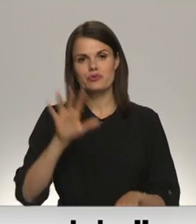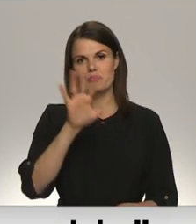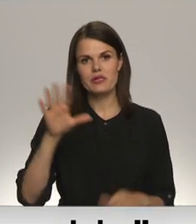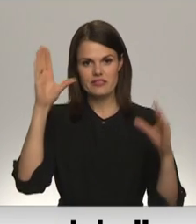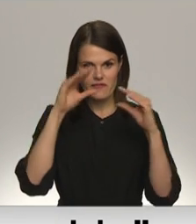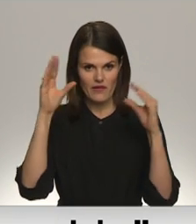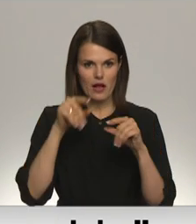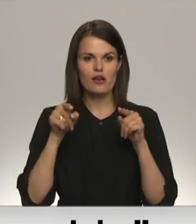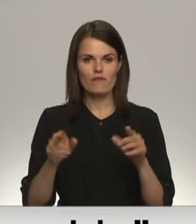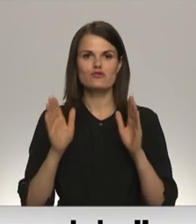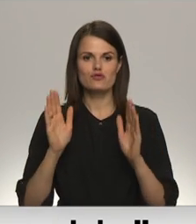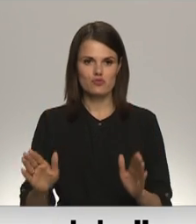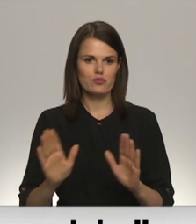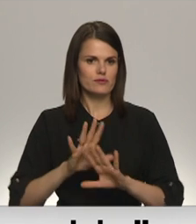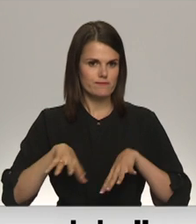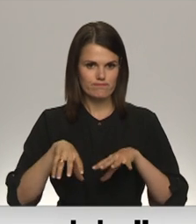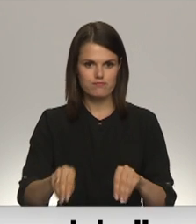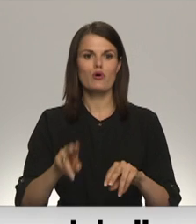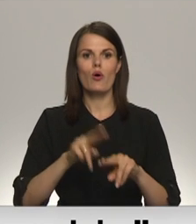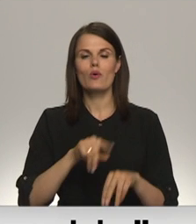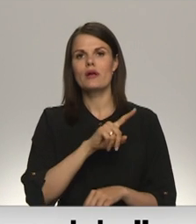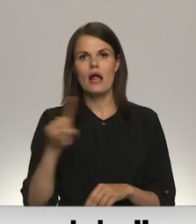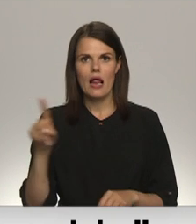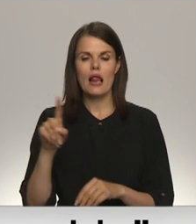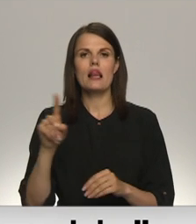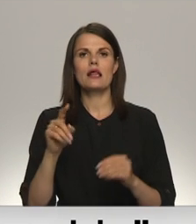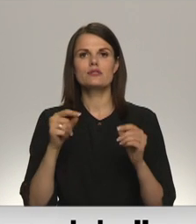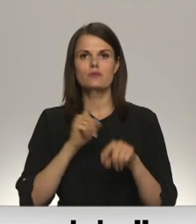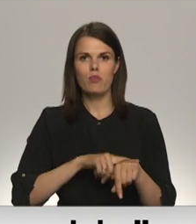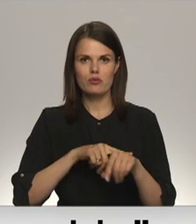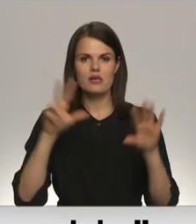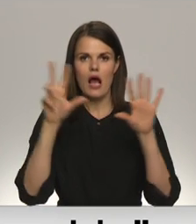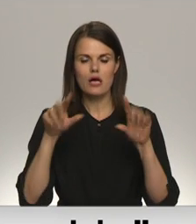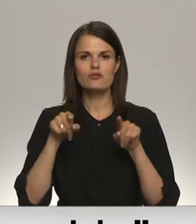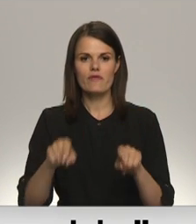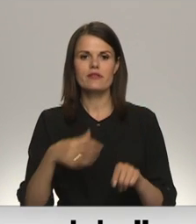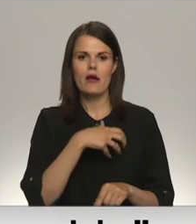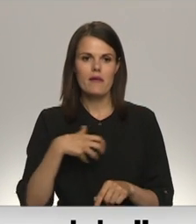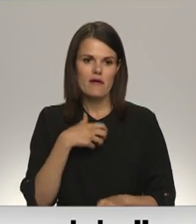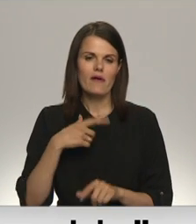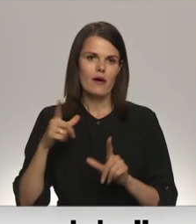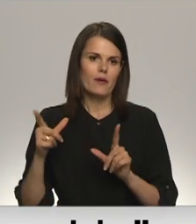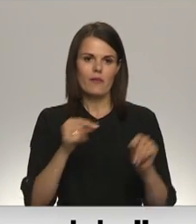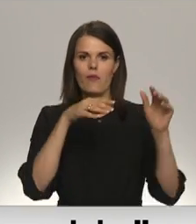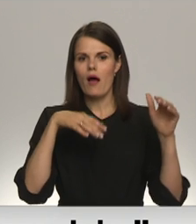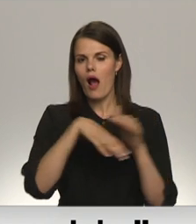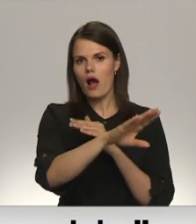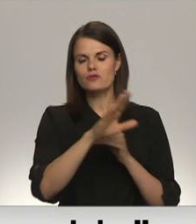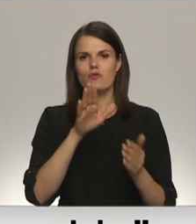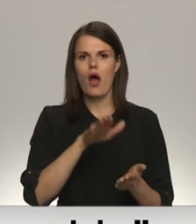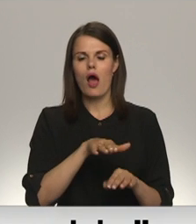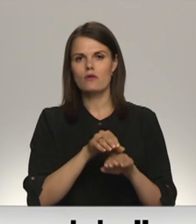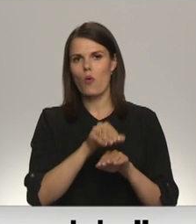šis tankuģis būs uzkrauts, un līdz 2020. viņam ir jādodas ārā ar uzkrauto